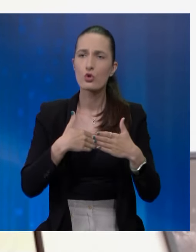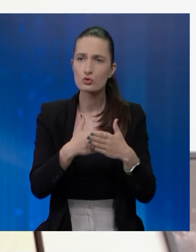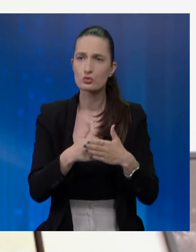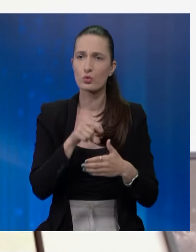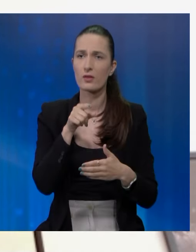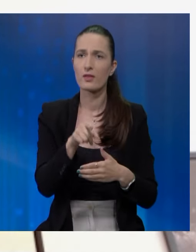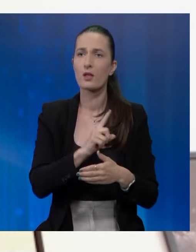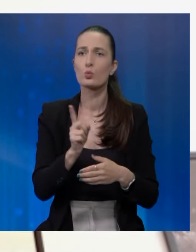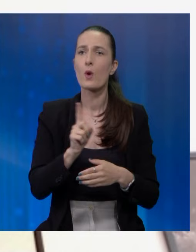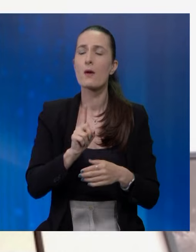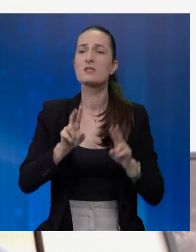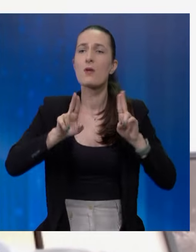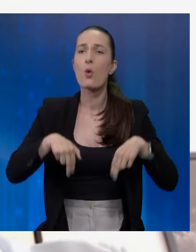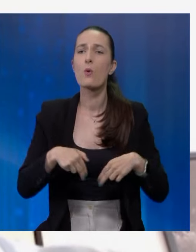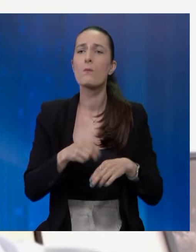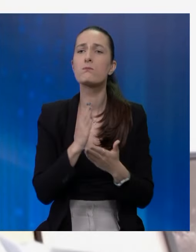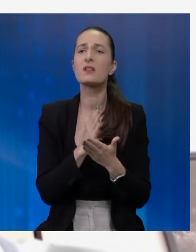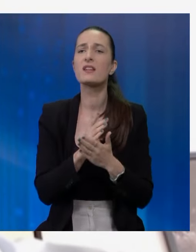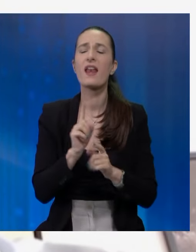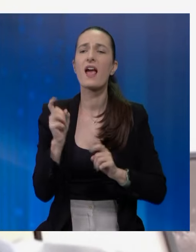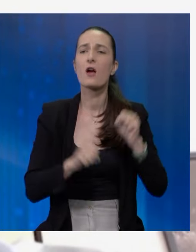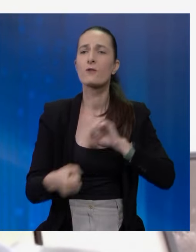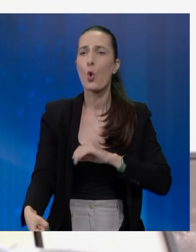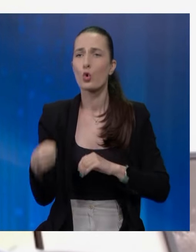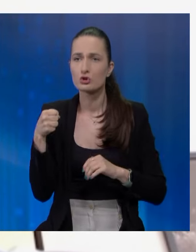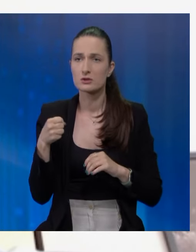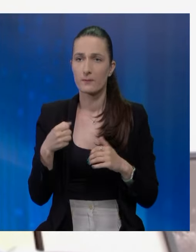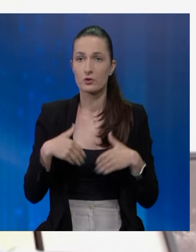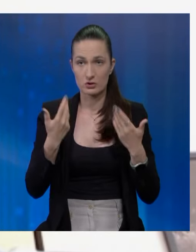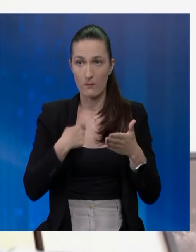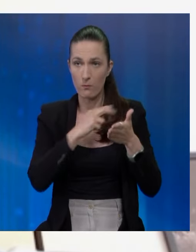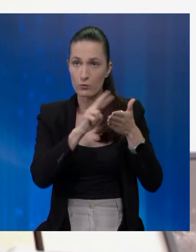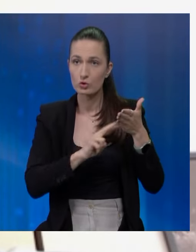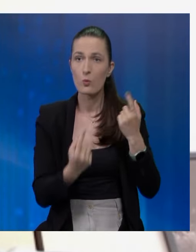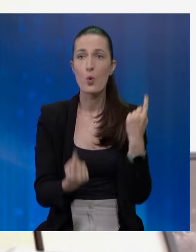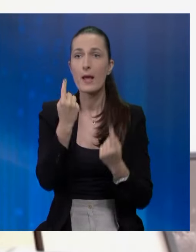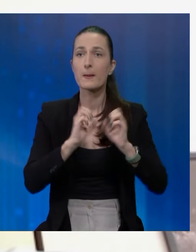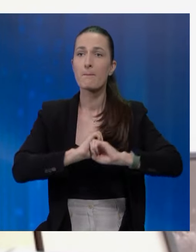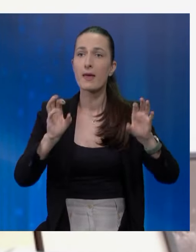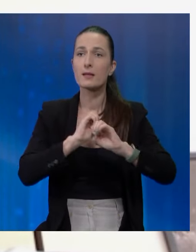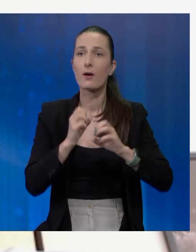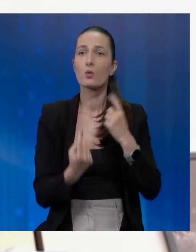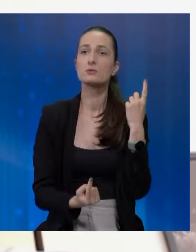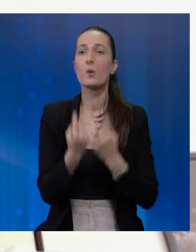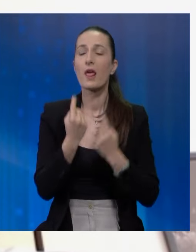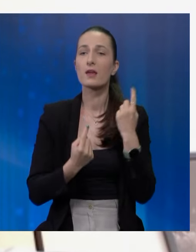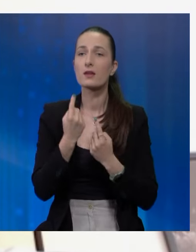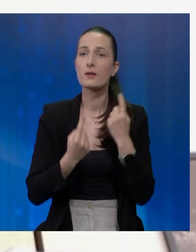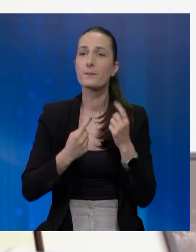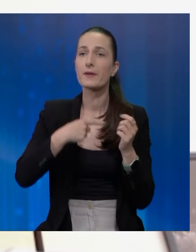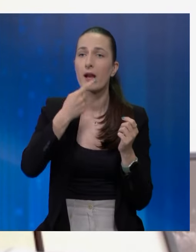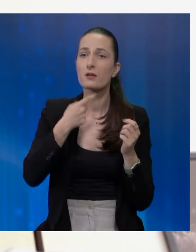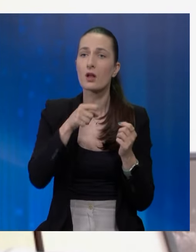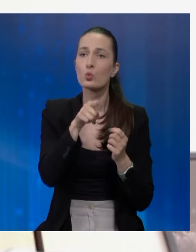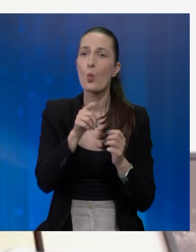odnosu i da tu ne bi smijelo biti nikakve kočnice. Čak sam pročitao u nekim medijima da su